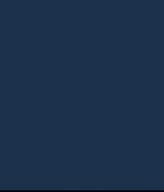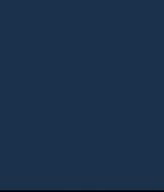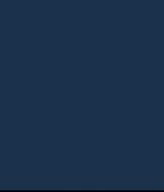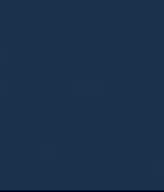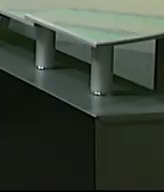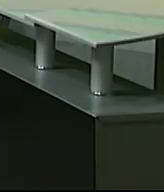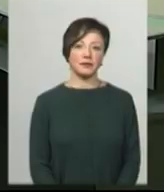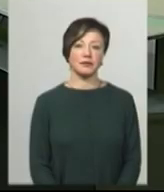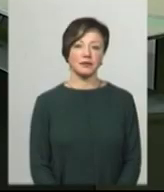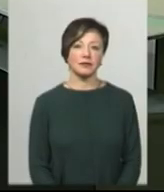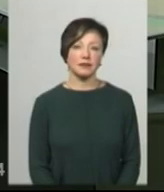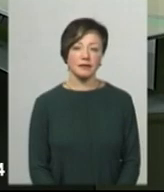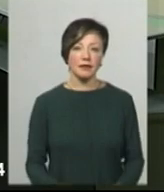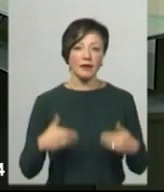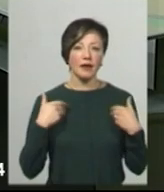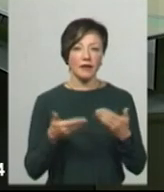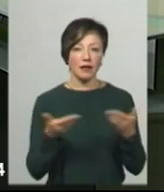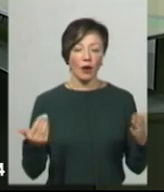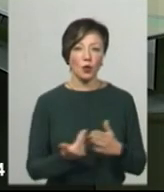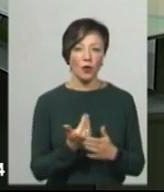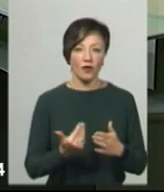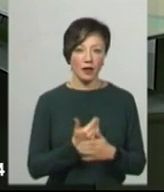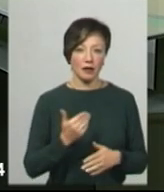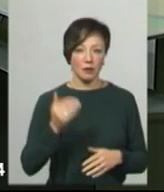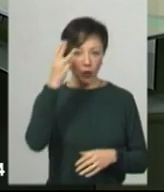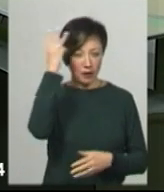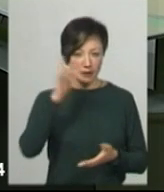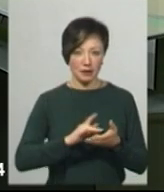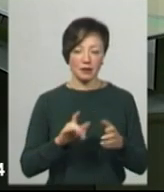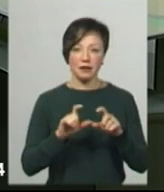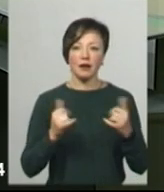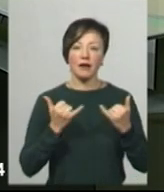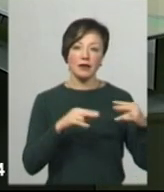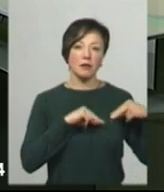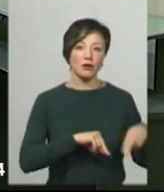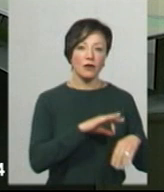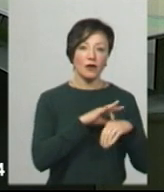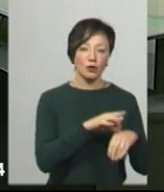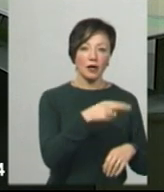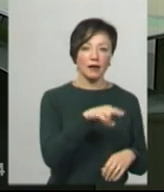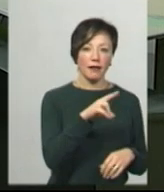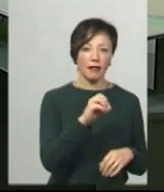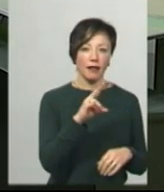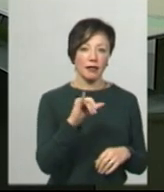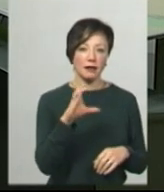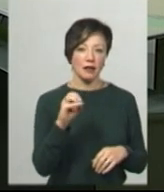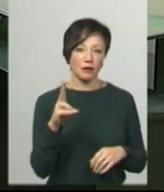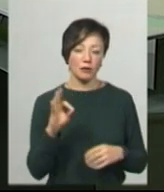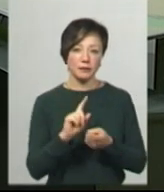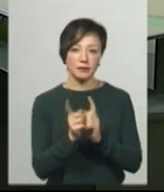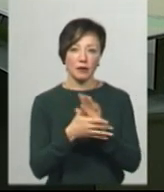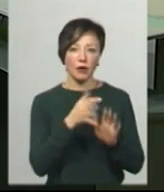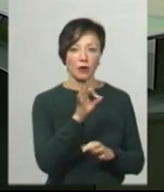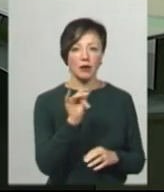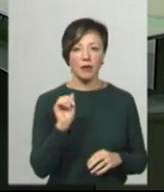Музика Вітаю, новини на ЮА Поділля. У студії для вас працюють ведуча Дарина Денисенко, переклад на жестову мову